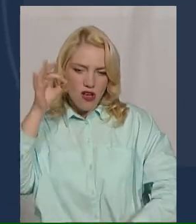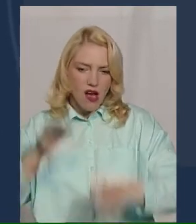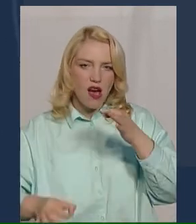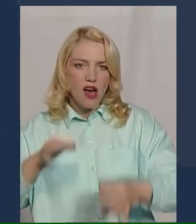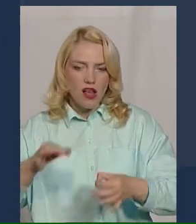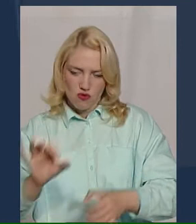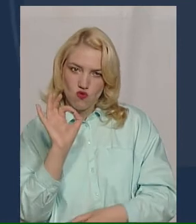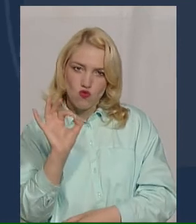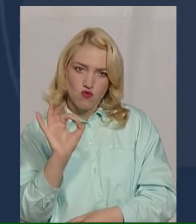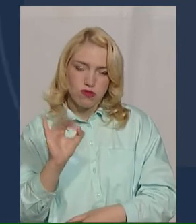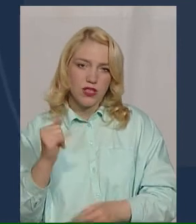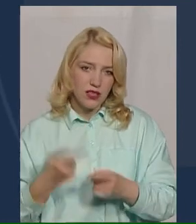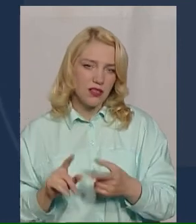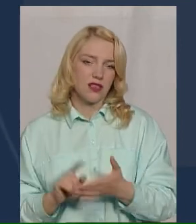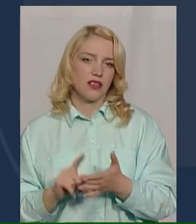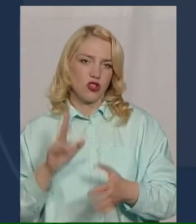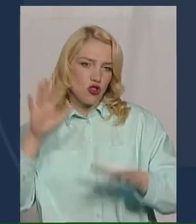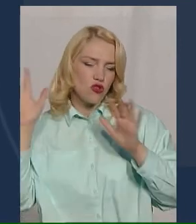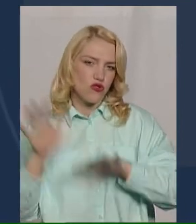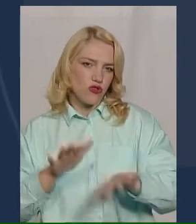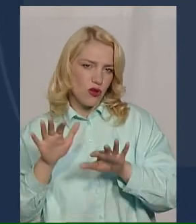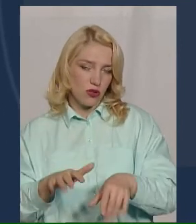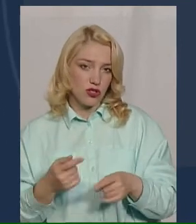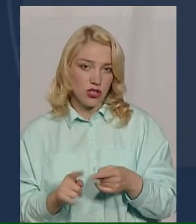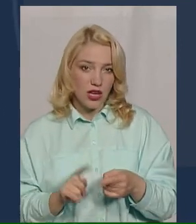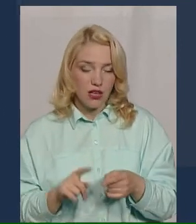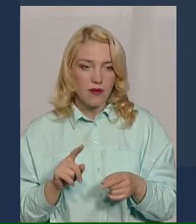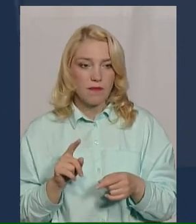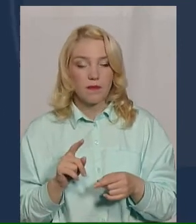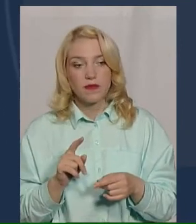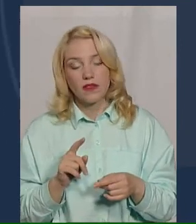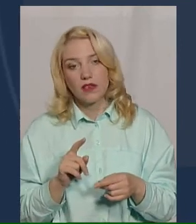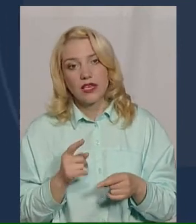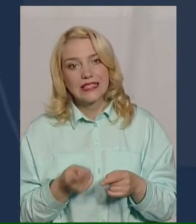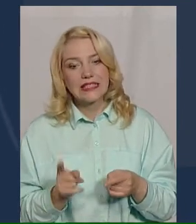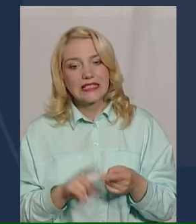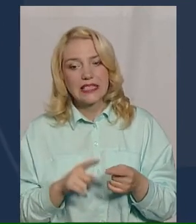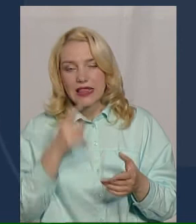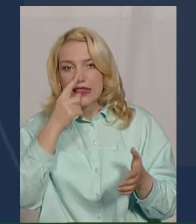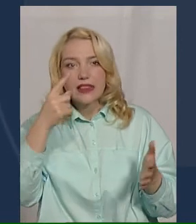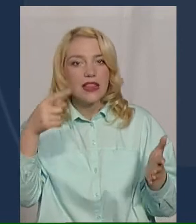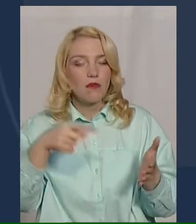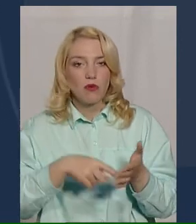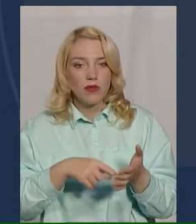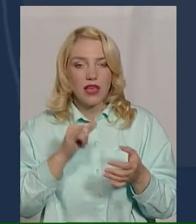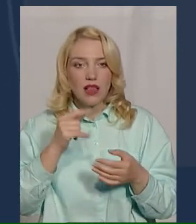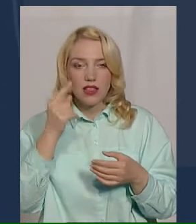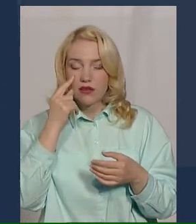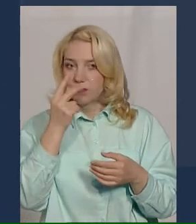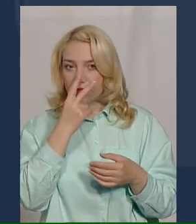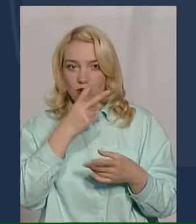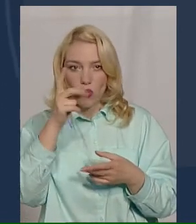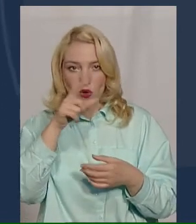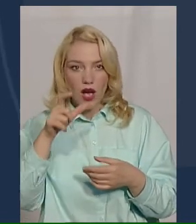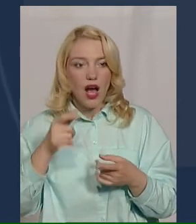Матери санкціями областями воно не вмічалось, тому що воно не попадало в полі їх взору. А